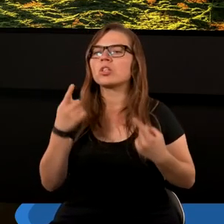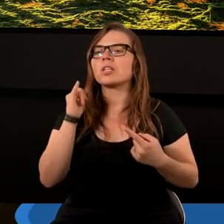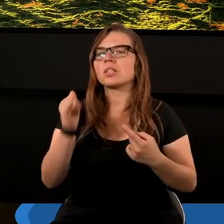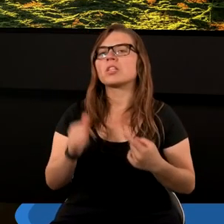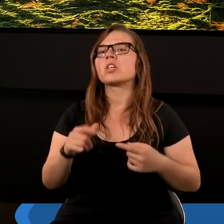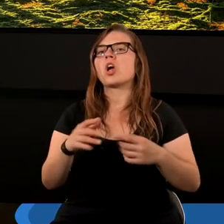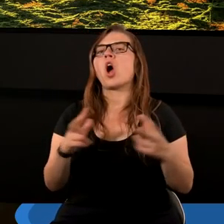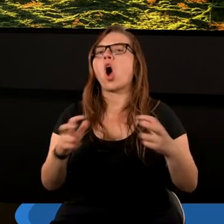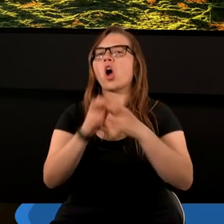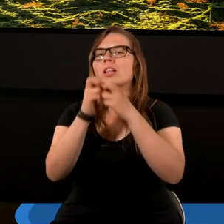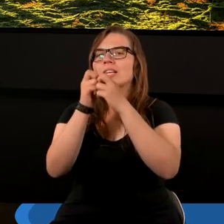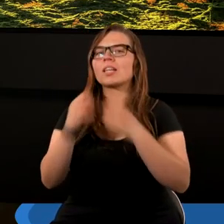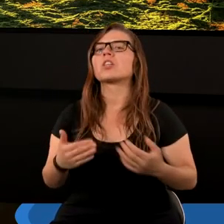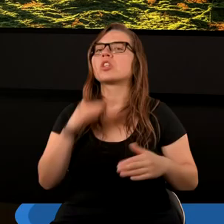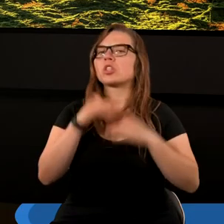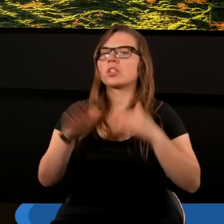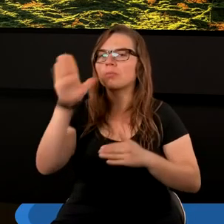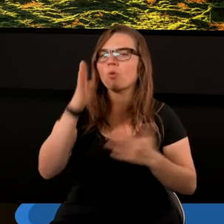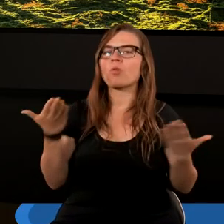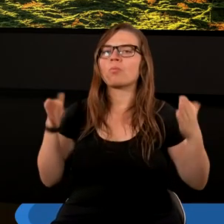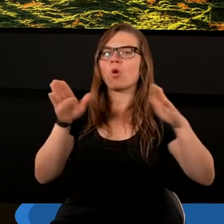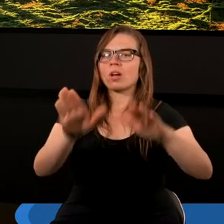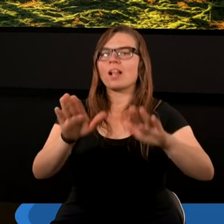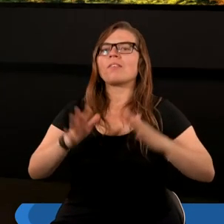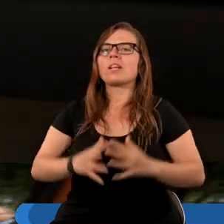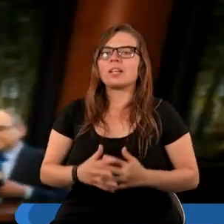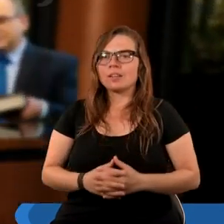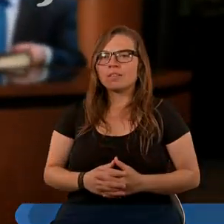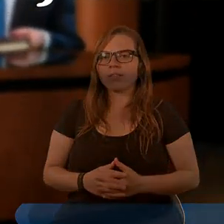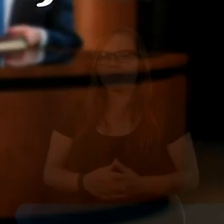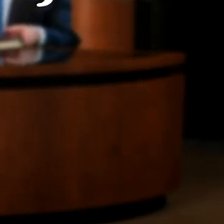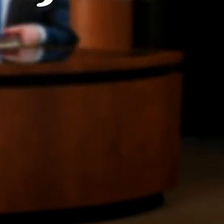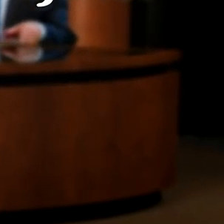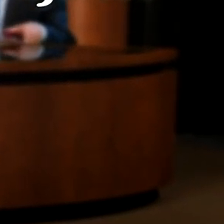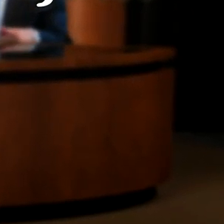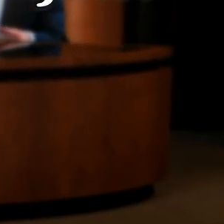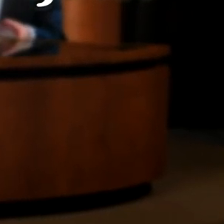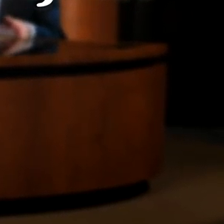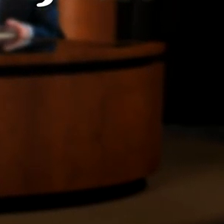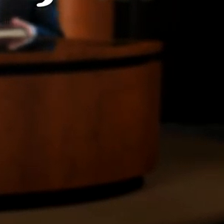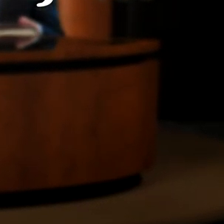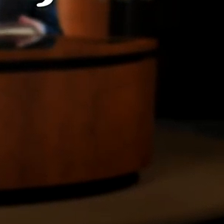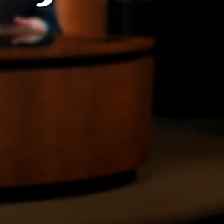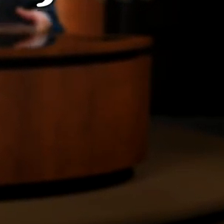i odkryć. Życzę błogosławieństwa Bożego. Muzyka